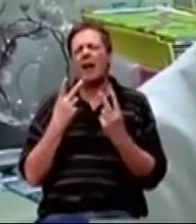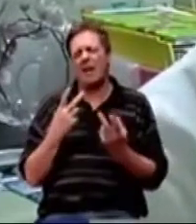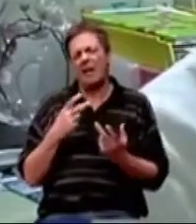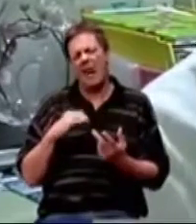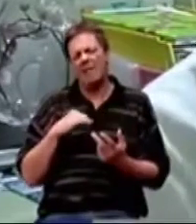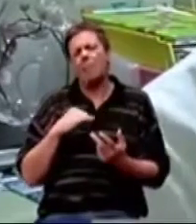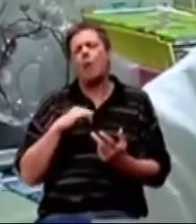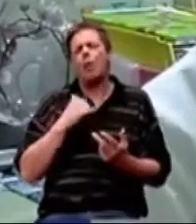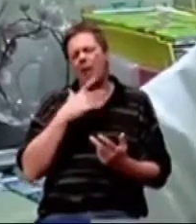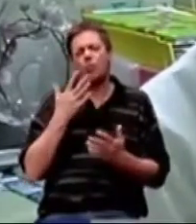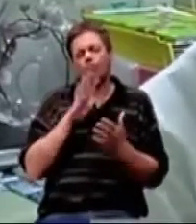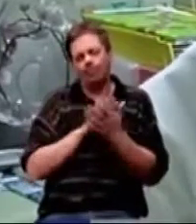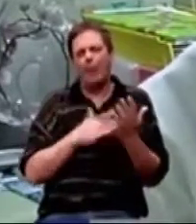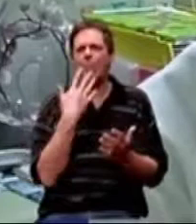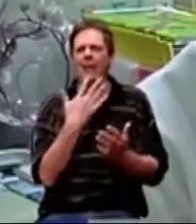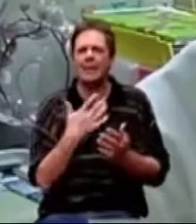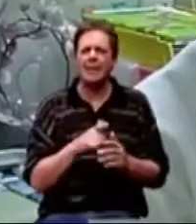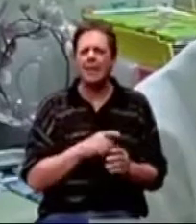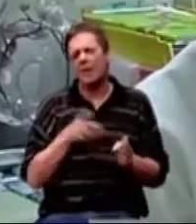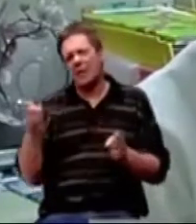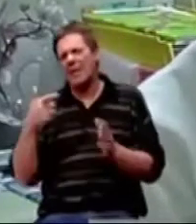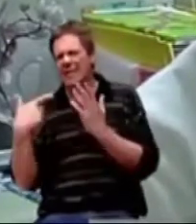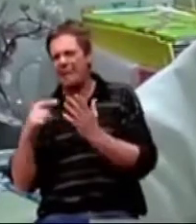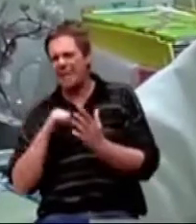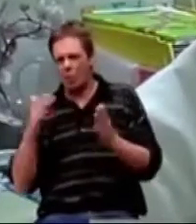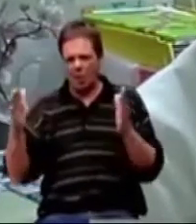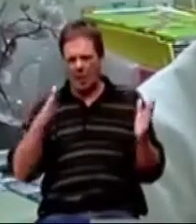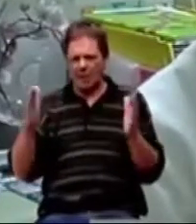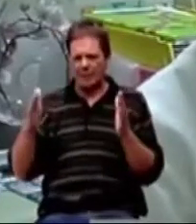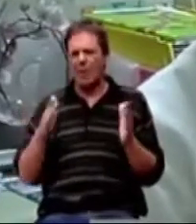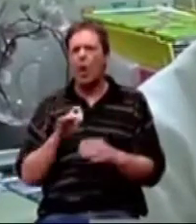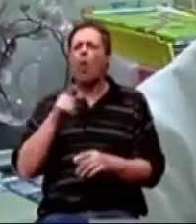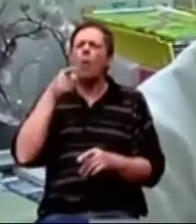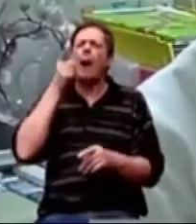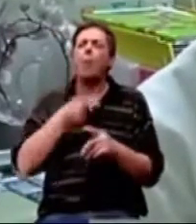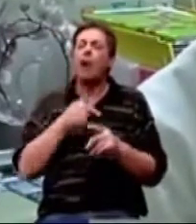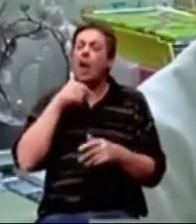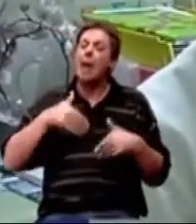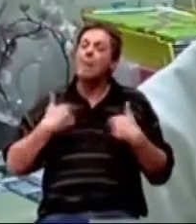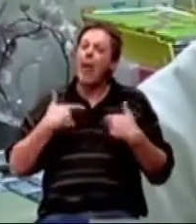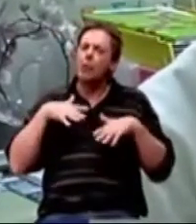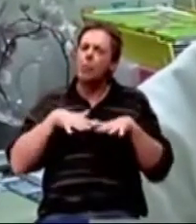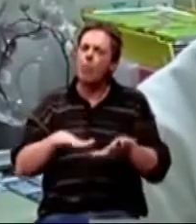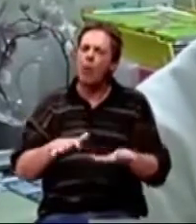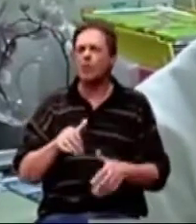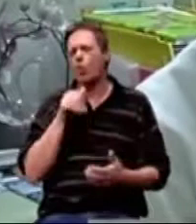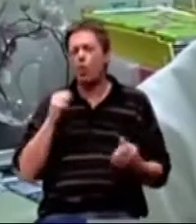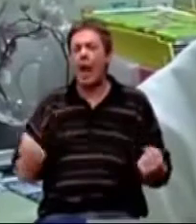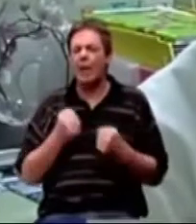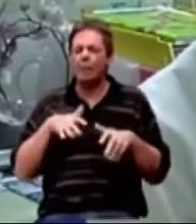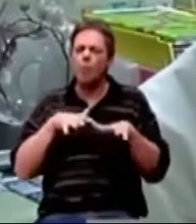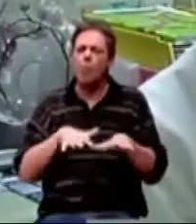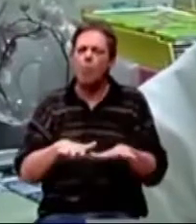pojavnosti je 50 godina i tu negdje oko 70 godina, dakle, ona pogađa i vrlo mladu populaciju, još aktivnu populaciju,